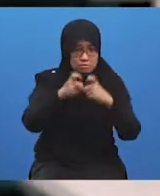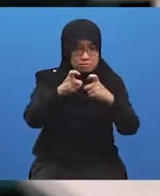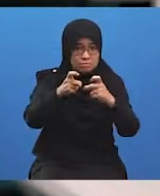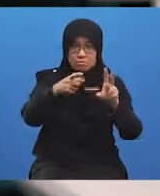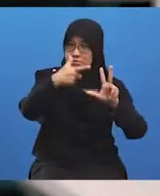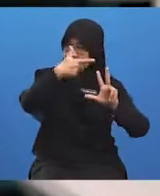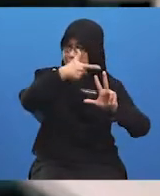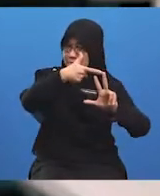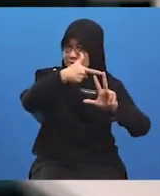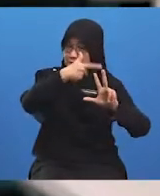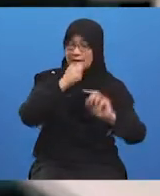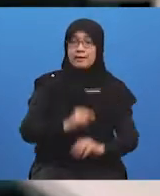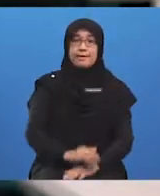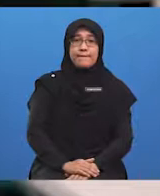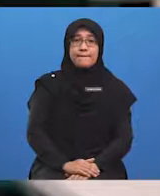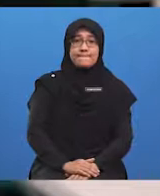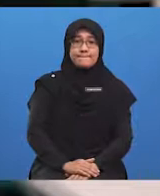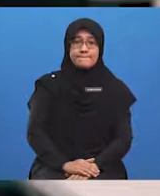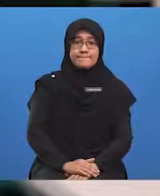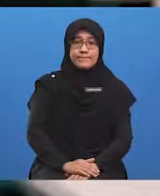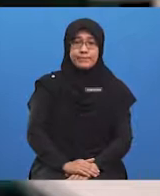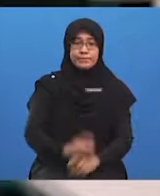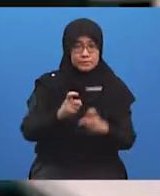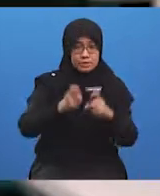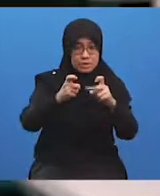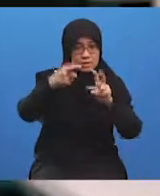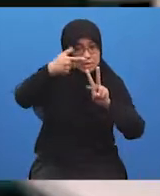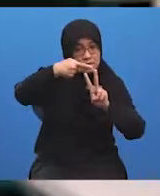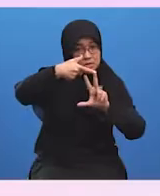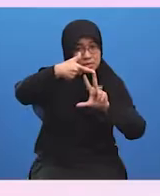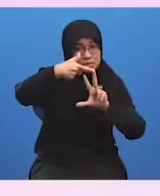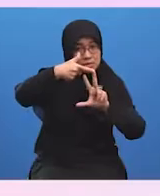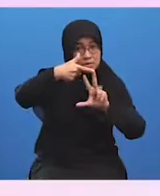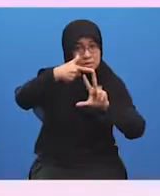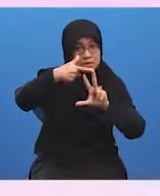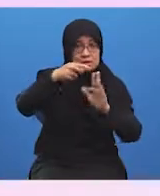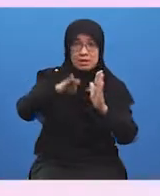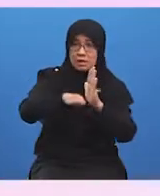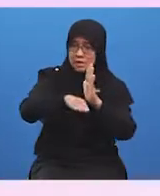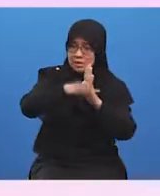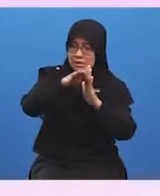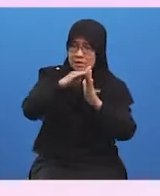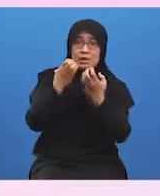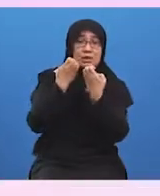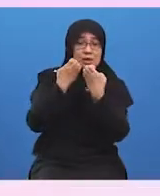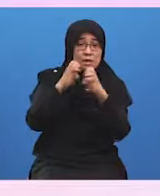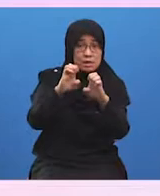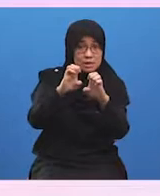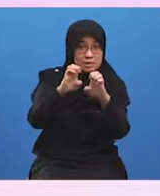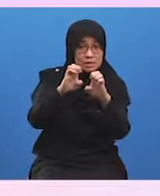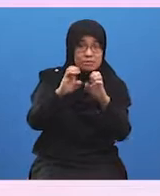yang ketiga. Sumbangan PKS yang ketiga ialah ia meningkatkan ekspor negara